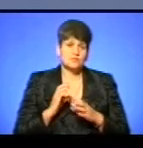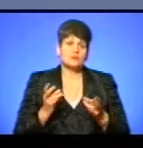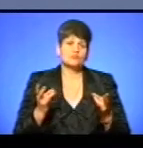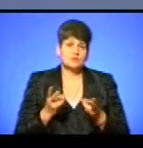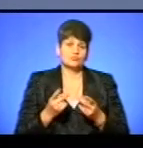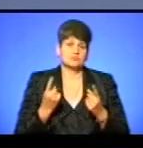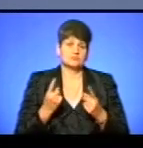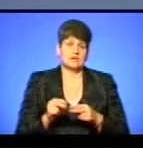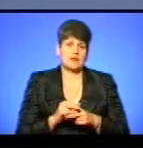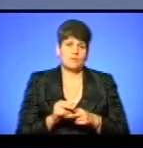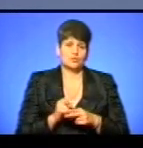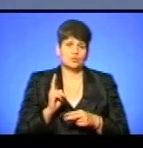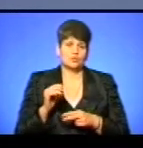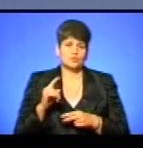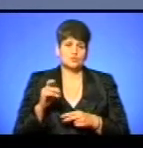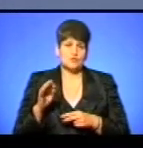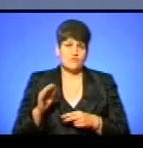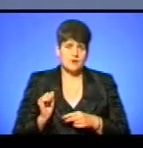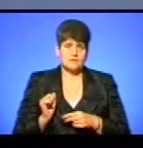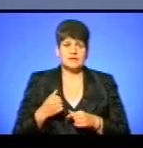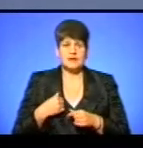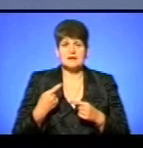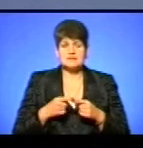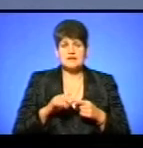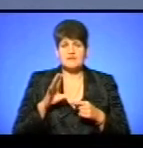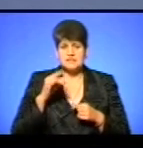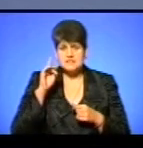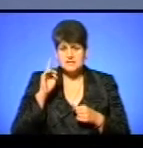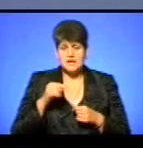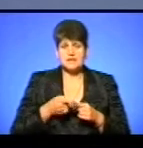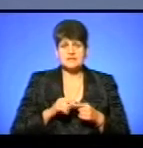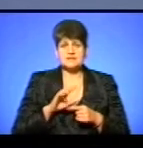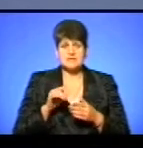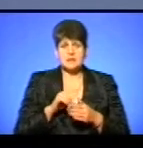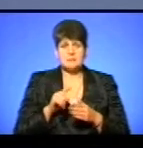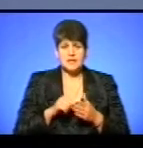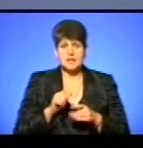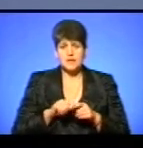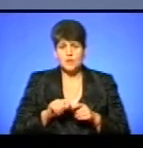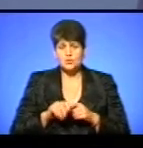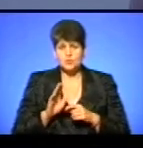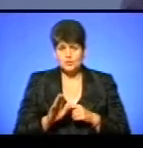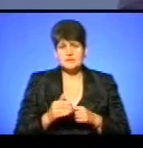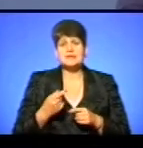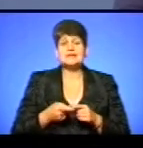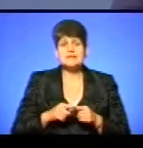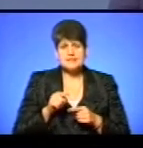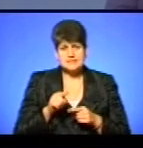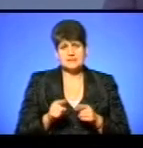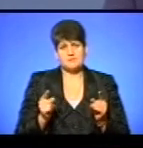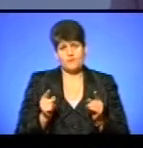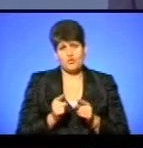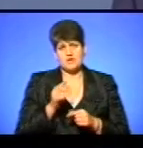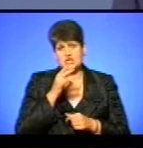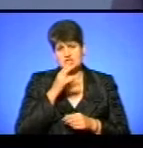капітального ремонту кузова. Я про це все знаю. Це все питання на контролі. І я думаю, що із тим ми дуже в короткий